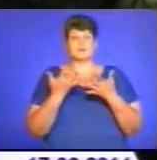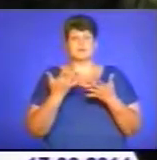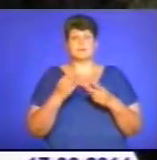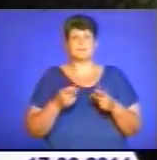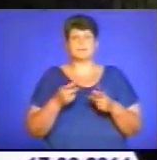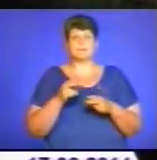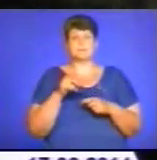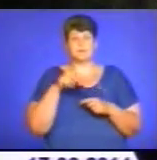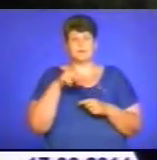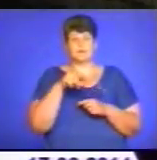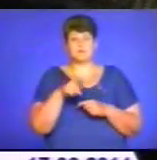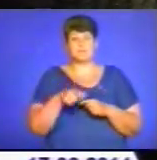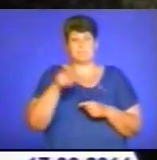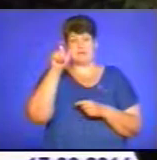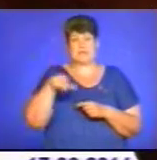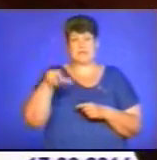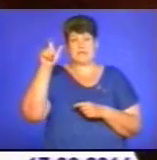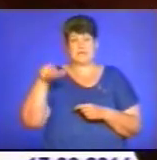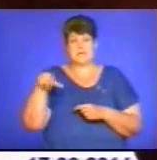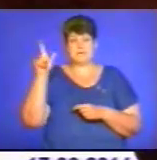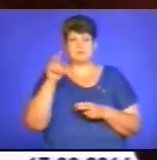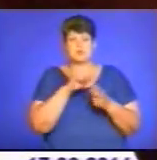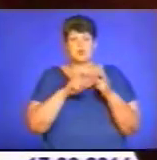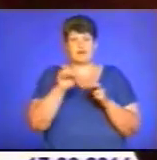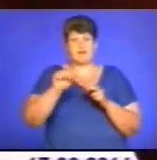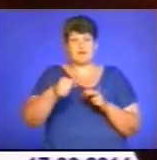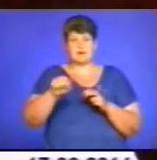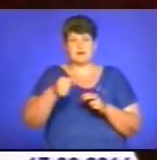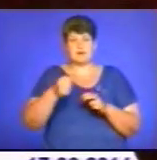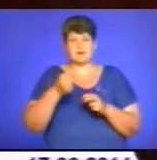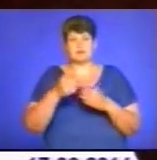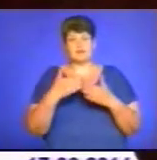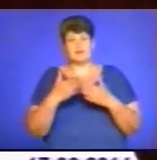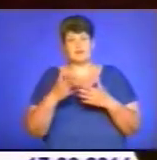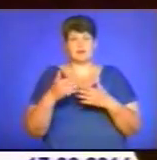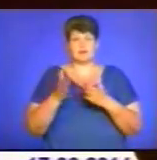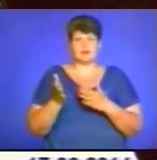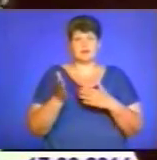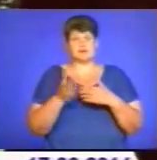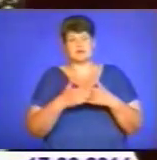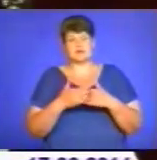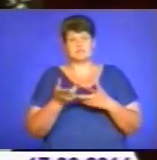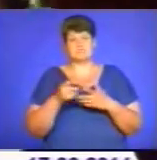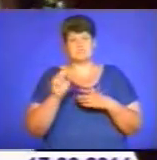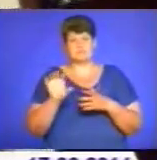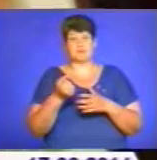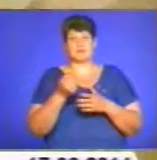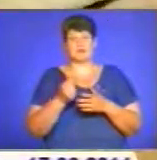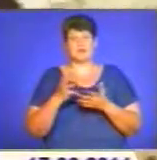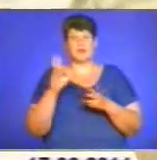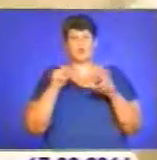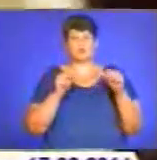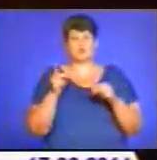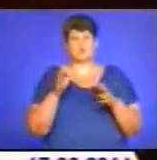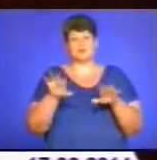підозрюваний вночі ходив під'їздами багатоповерхівок і шукав незамкнені двері. У дача не раз посміхалися злодіїві. З однієї квартири